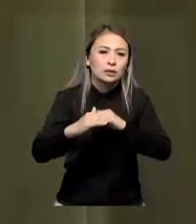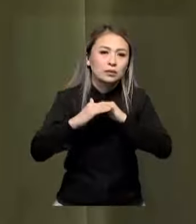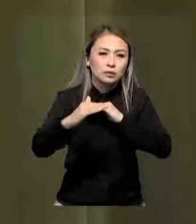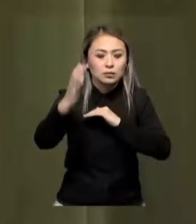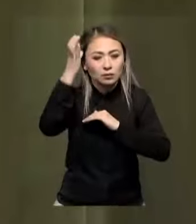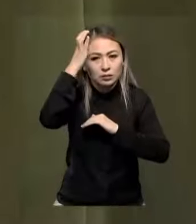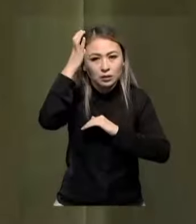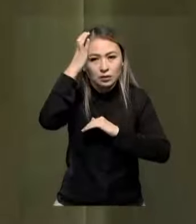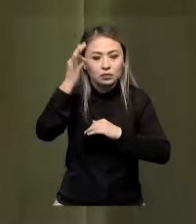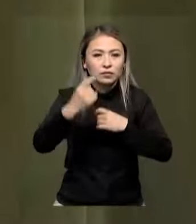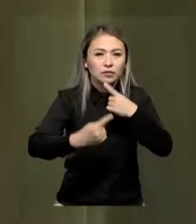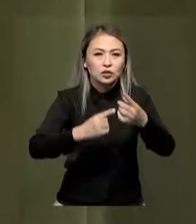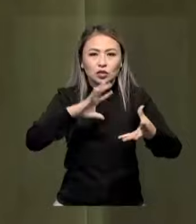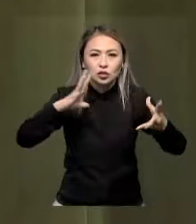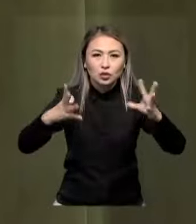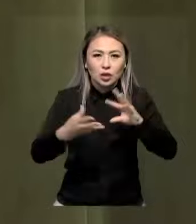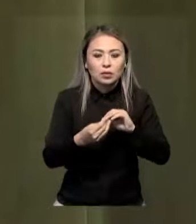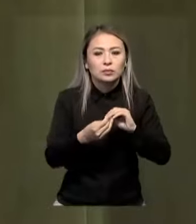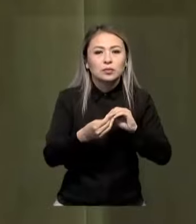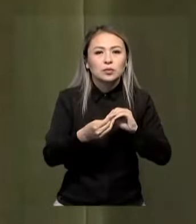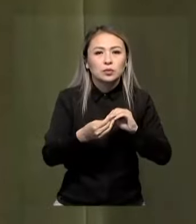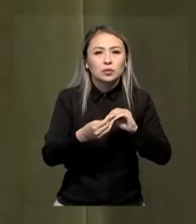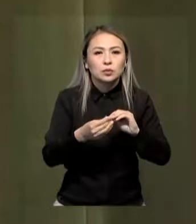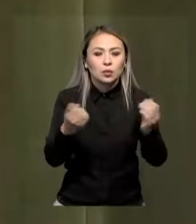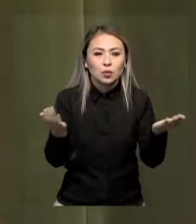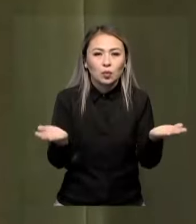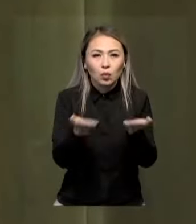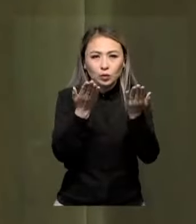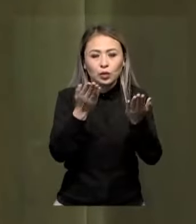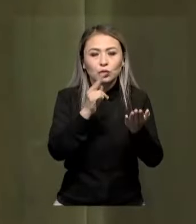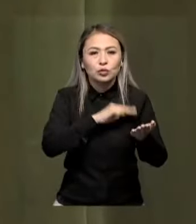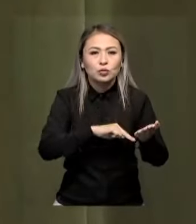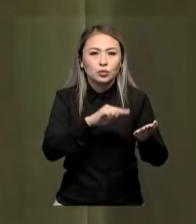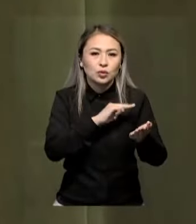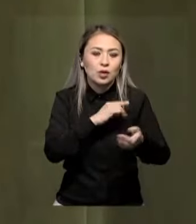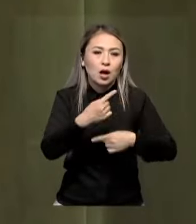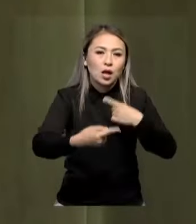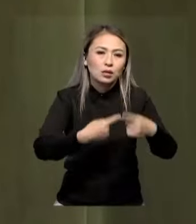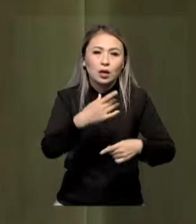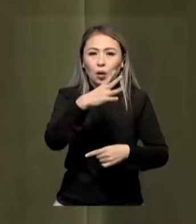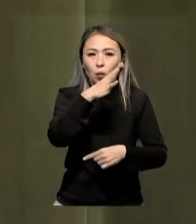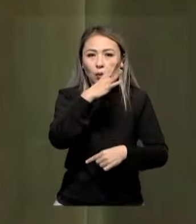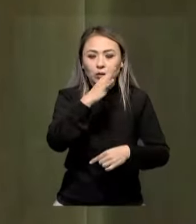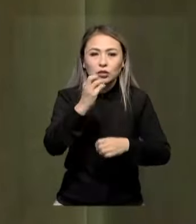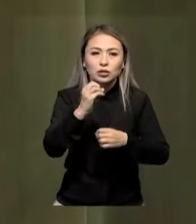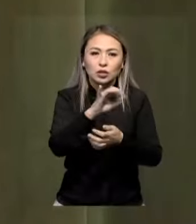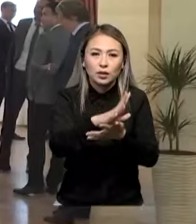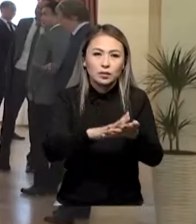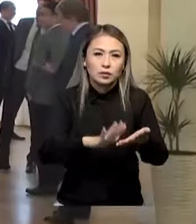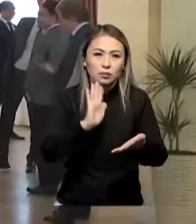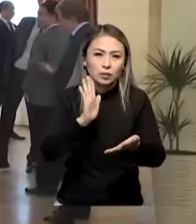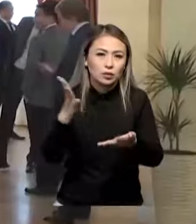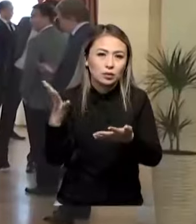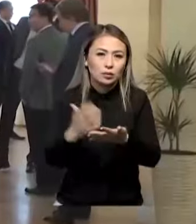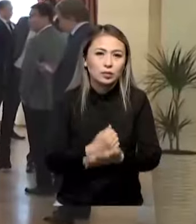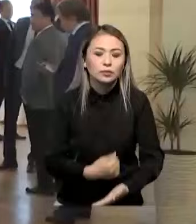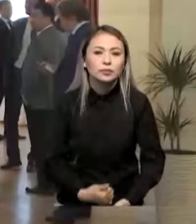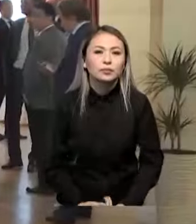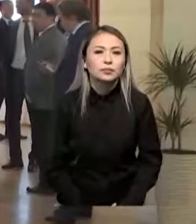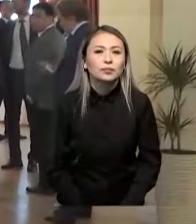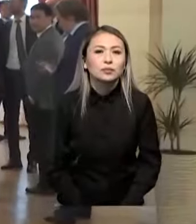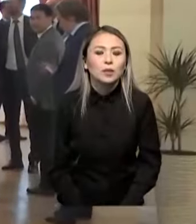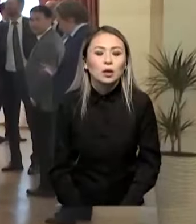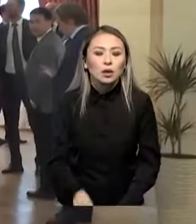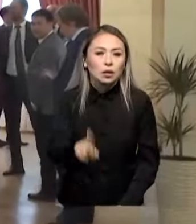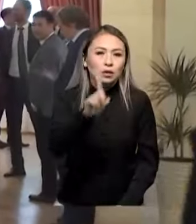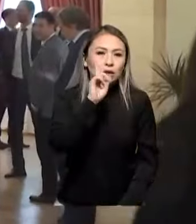ғылымды және жалпы қалымдар қалымның қолдау жұмысы алдау уақытта да жалғасын табады. Жас қалымдеген программа